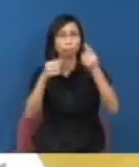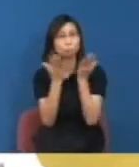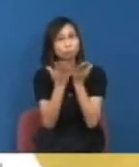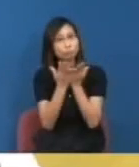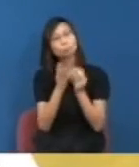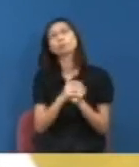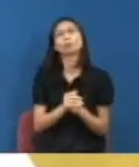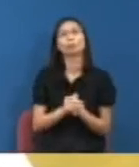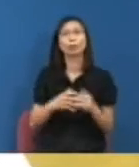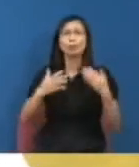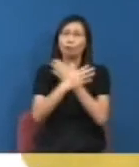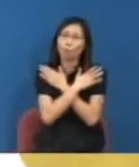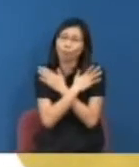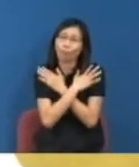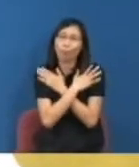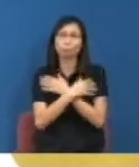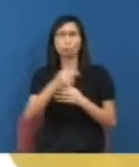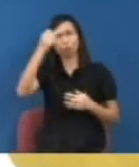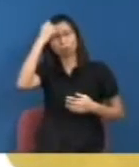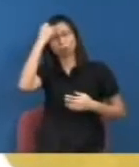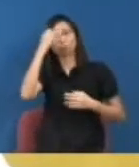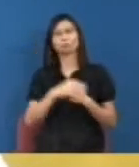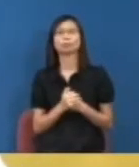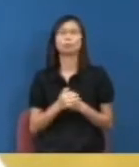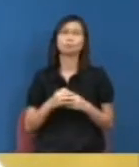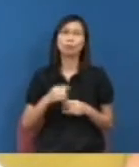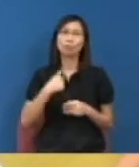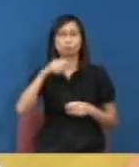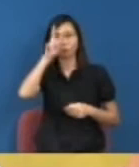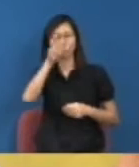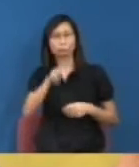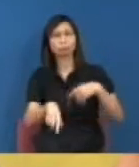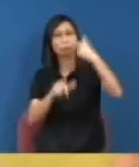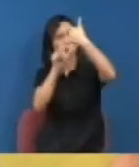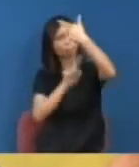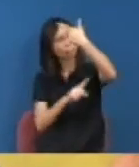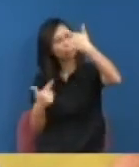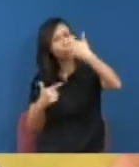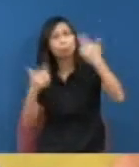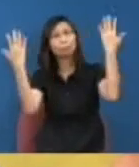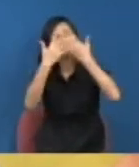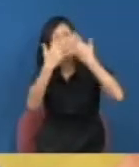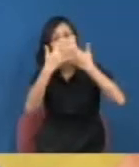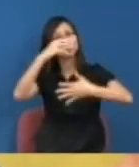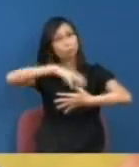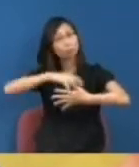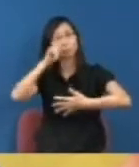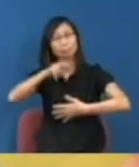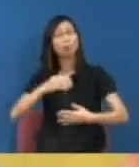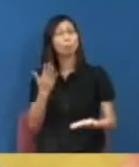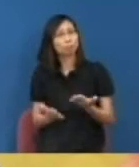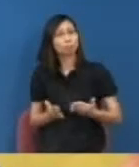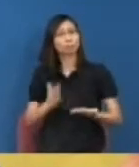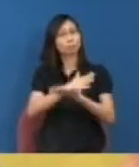愛有幸今次這一個就是愛之心痛之詞見到8月18日在電視或之後媒體報導